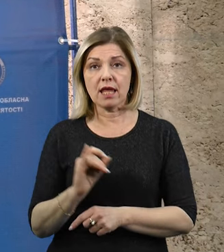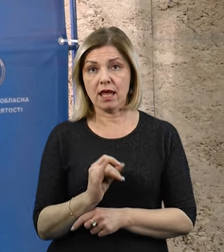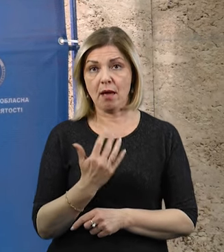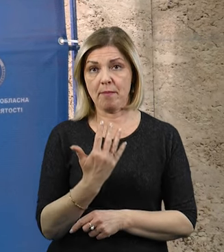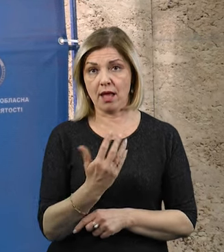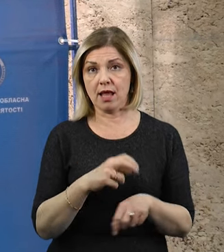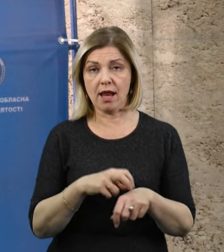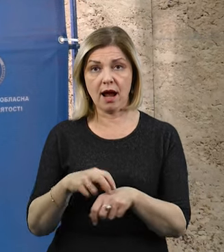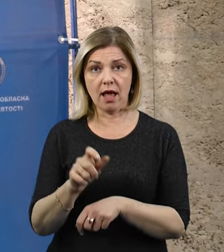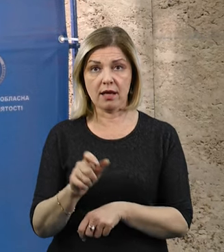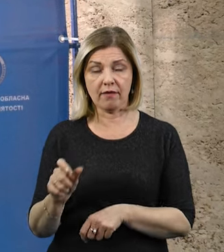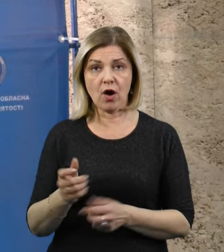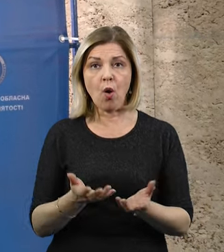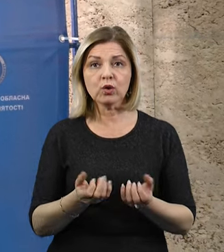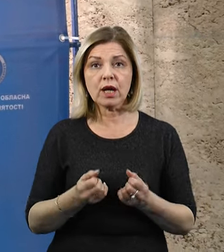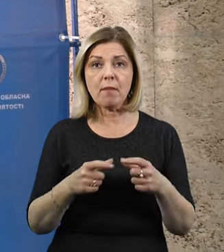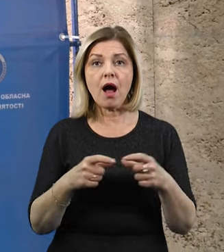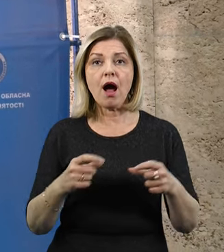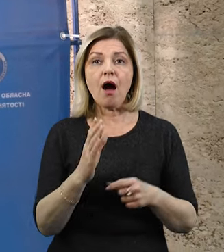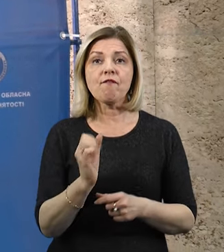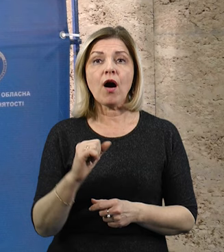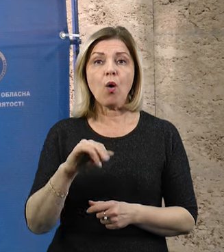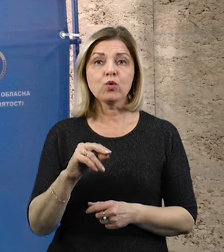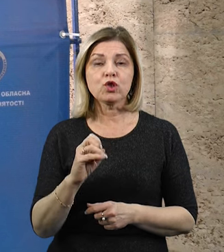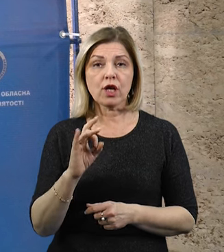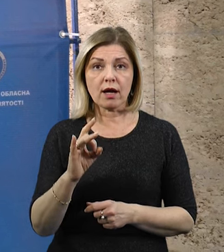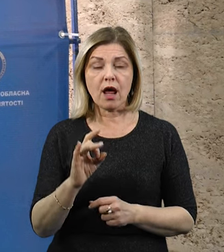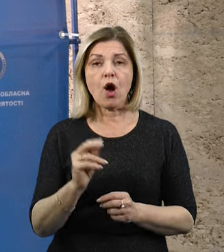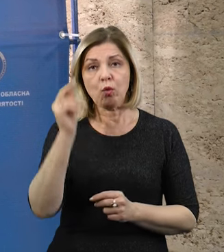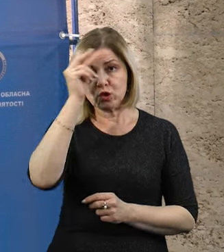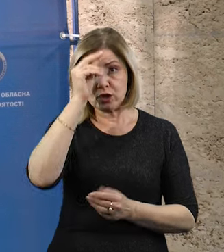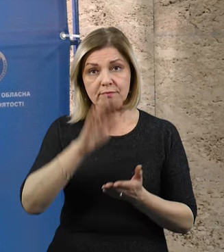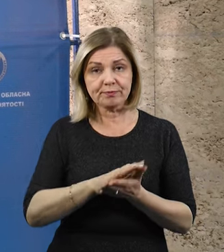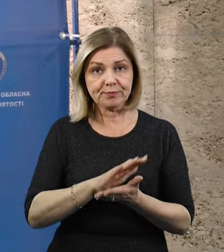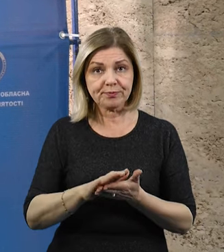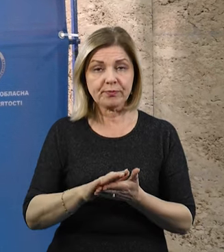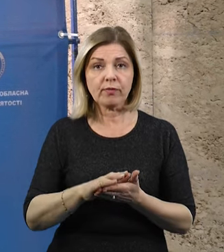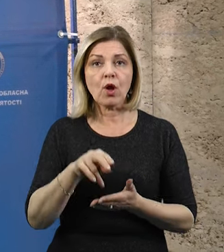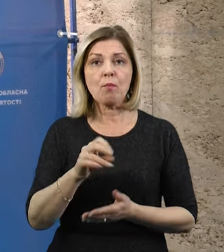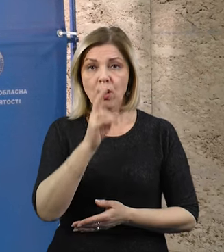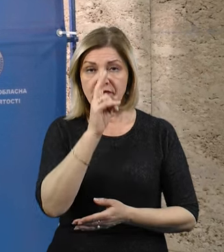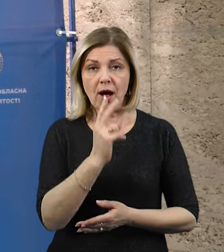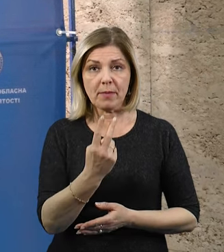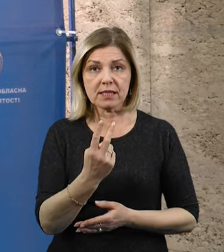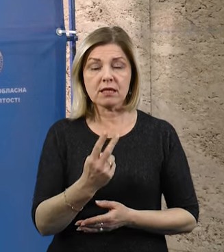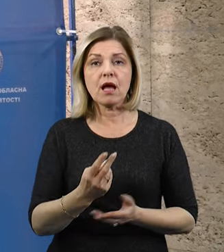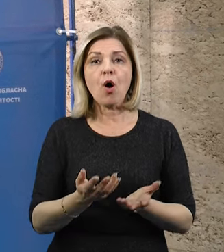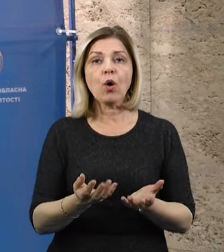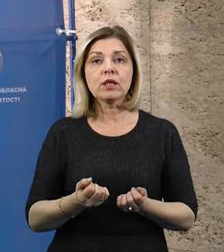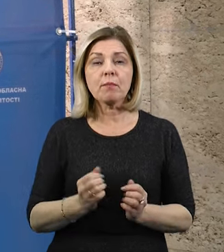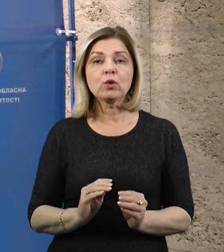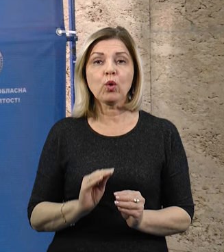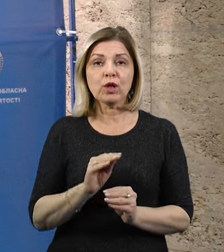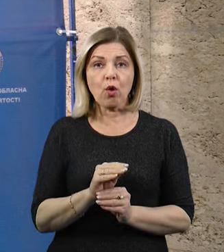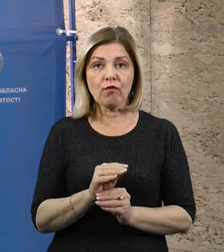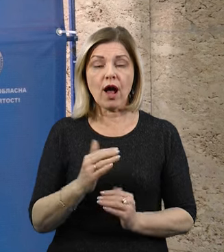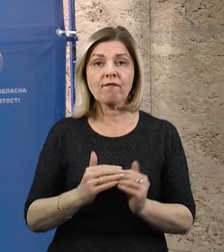Вони отримували ваучери. Ми пройшли безкоштовне навчання по два місяці, отримали додаткову